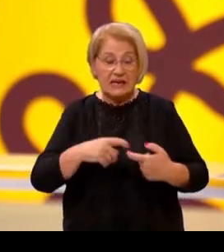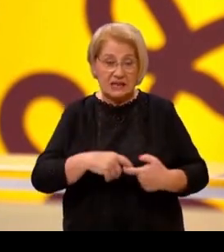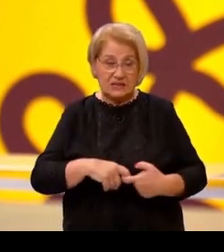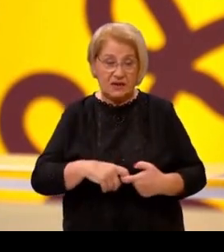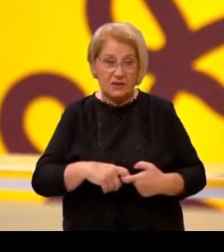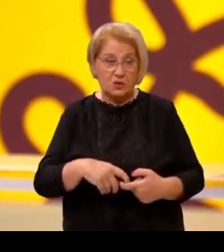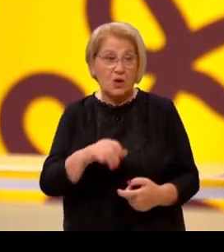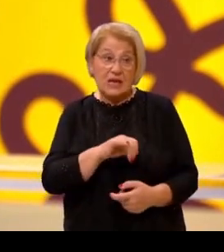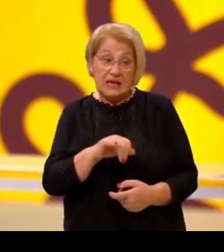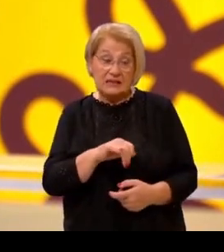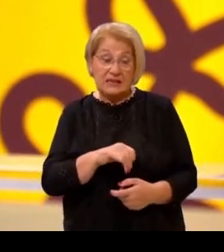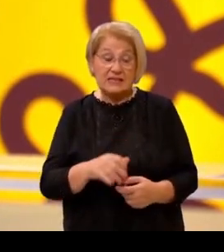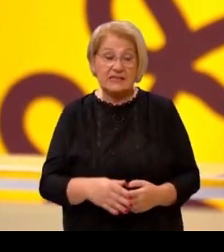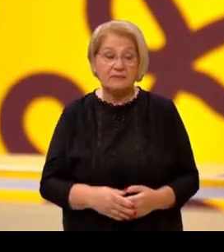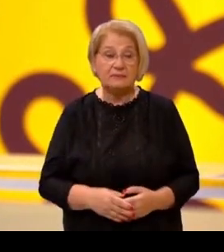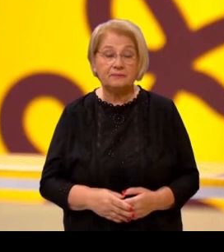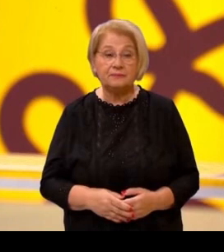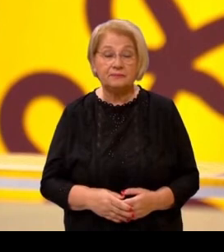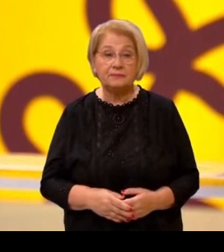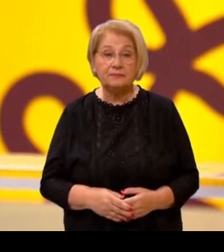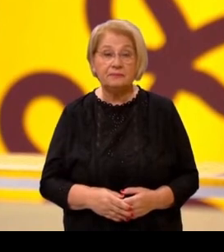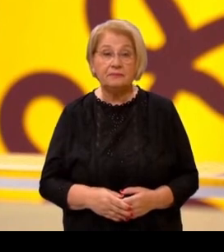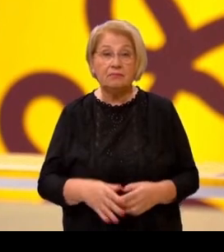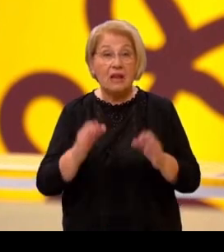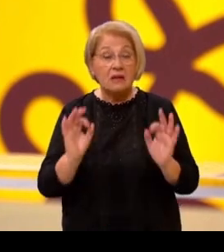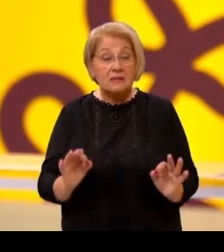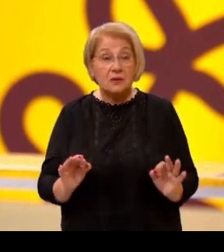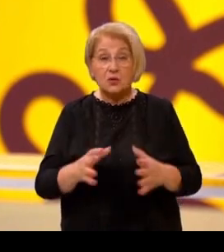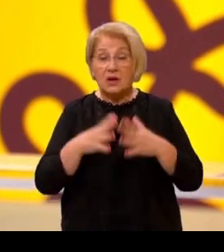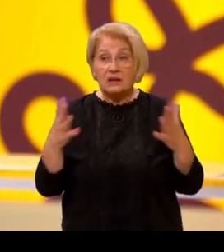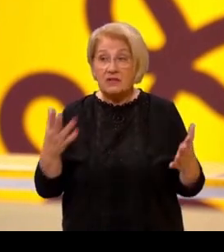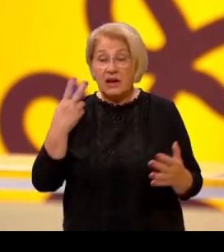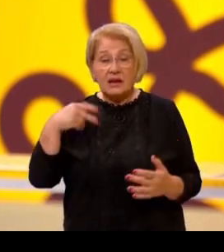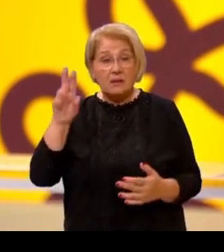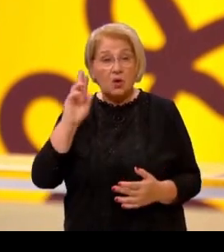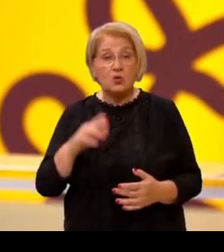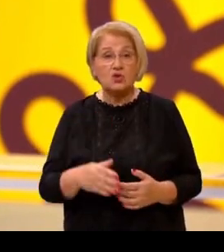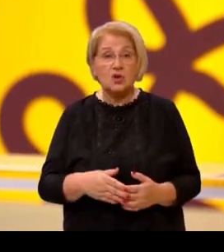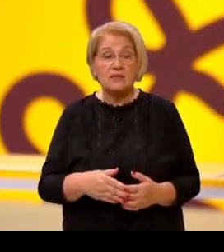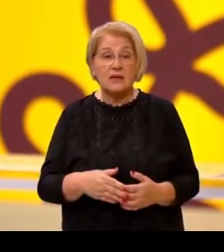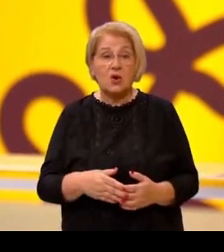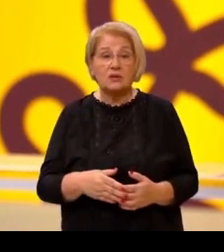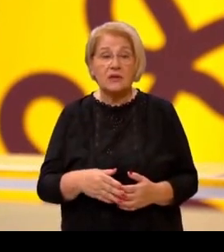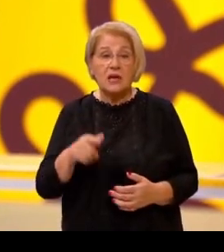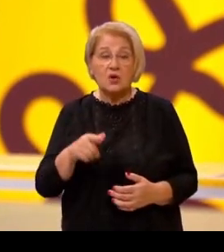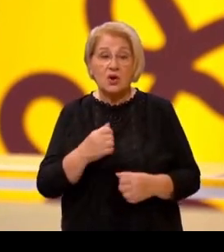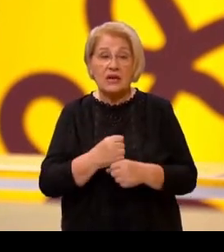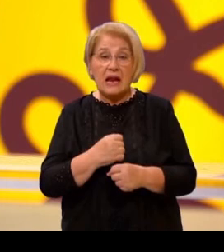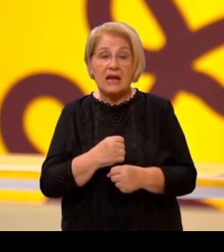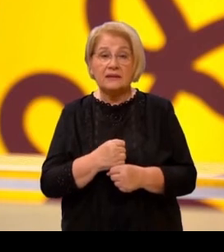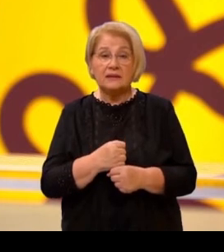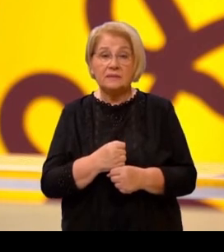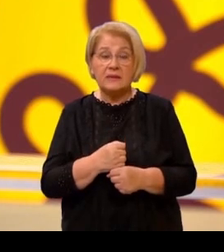zajednički interesi. Tako da, sigurno je jedan veliki potencijal kod umirovljenika koji čine realno